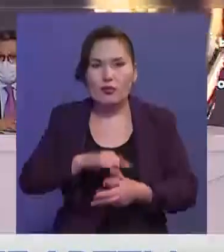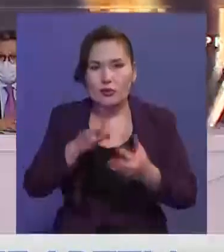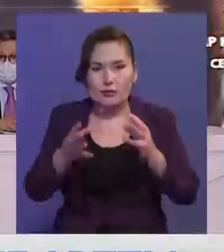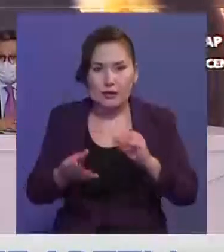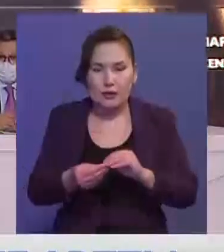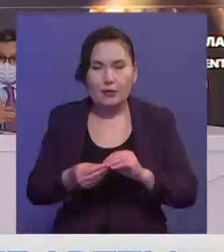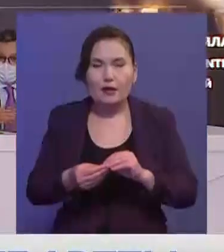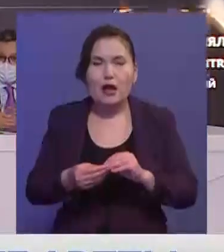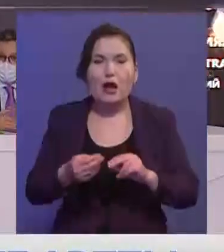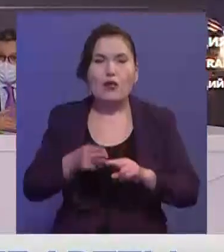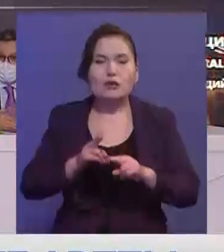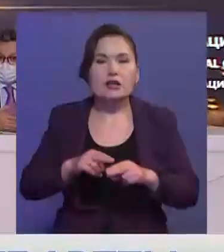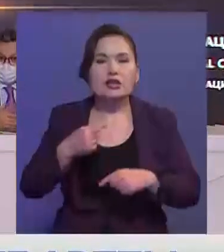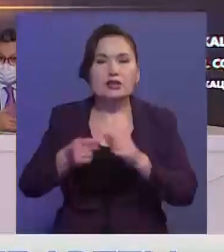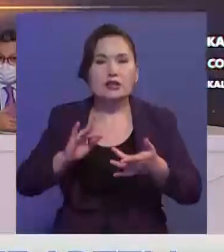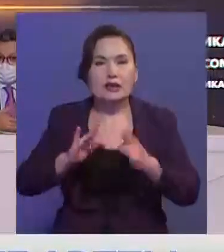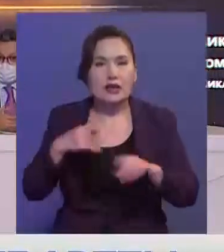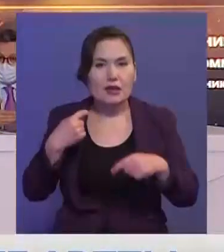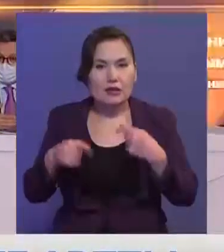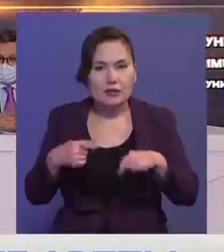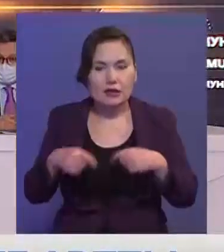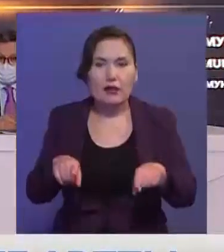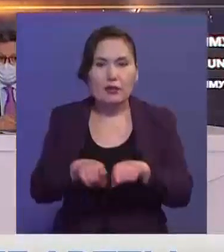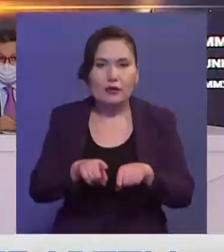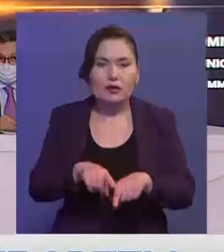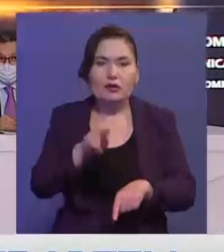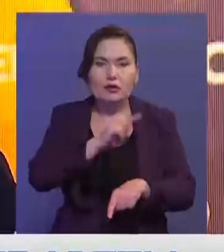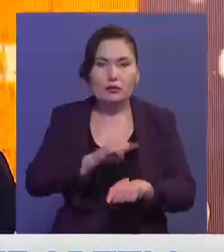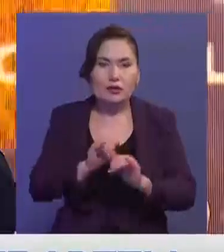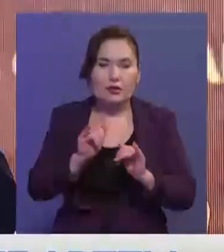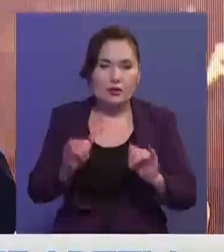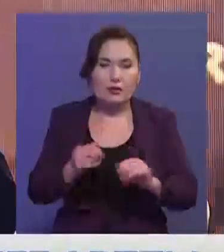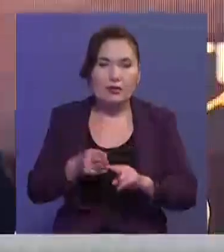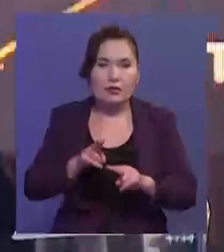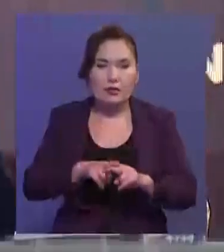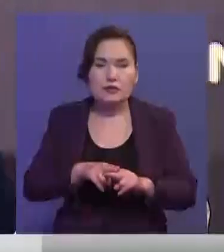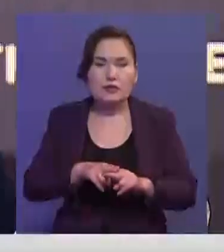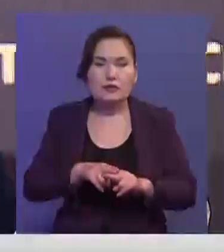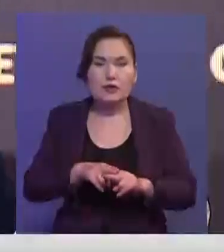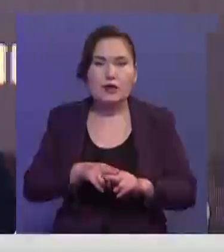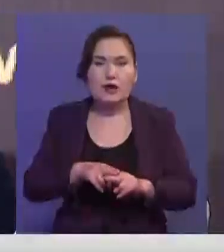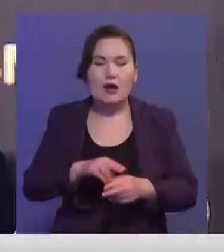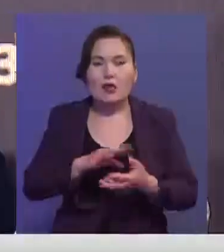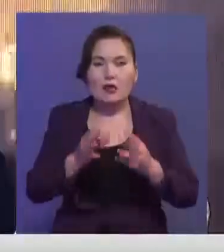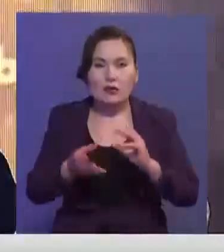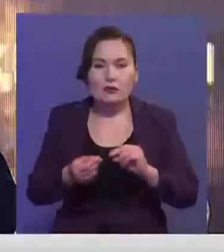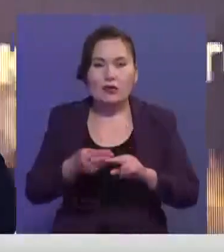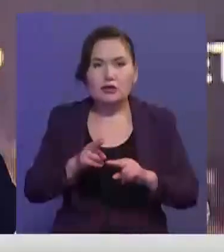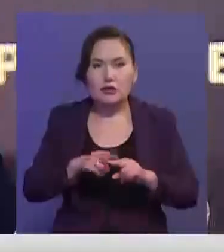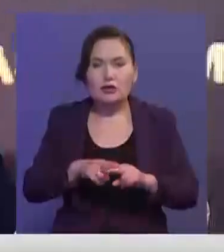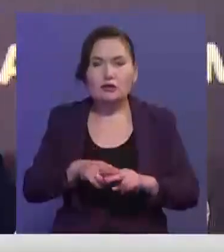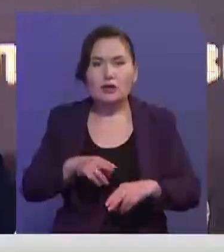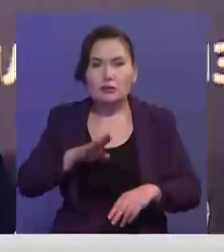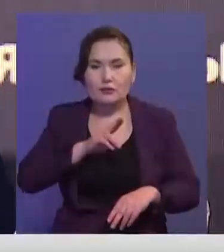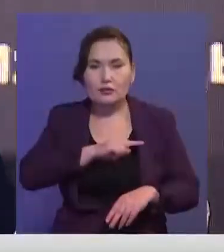кейбір тавар бойынша, тавар өндірілген кезде, жоғалтатын көлемі 30-дан 70%